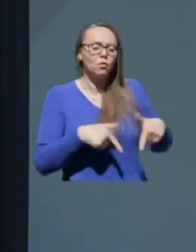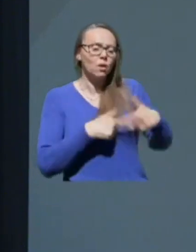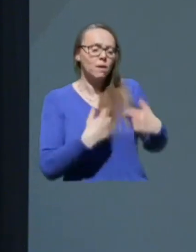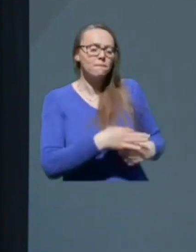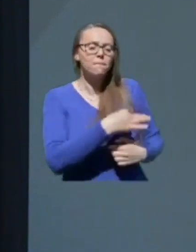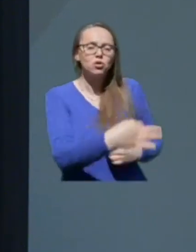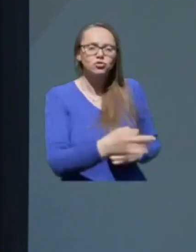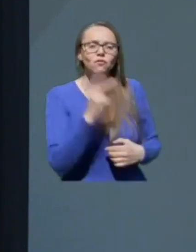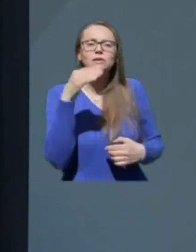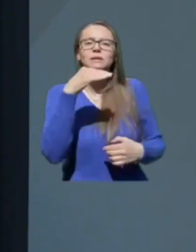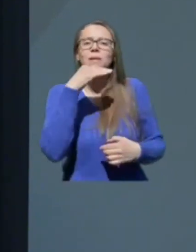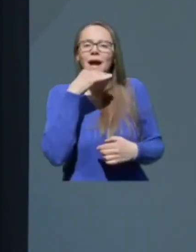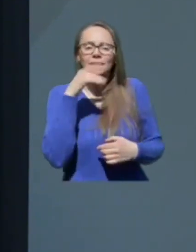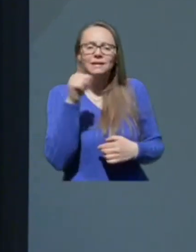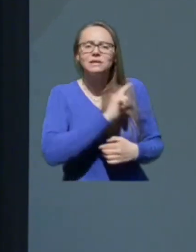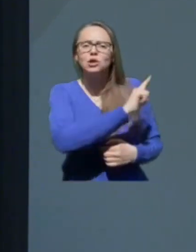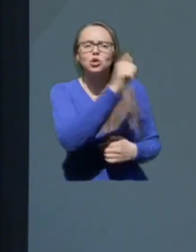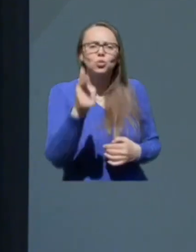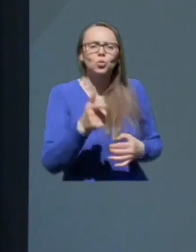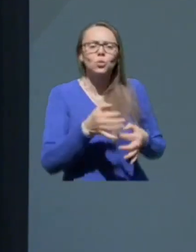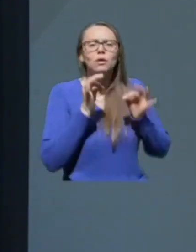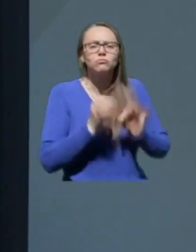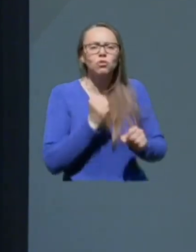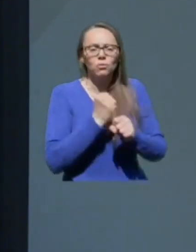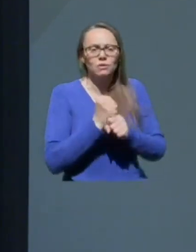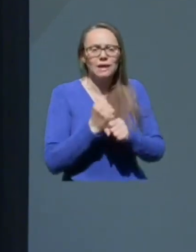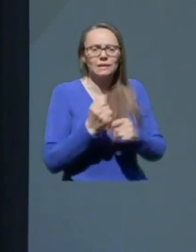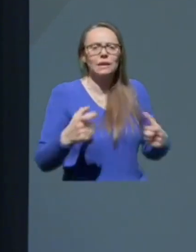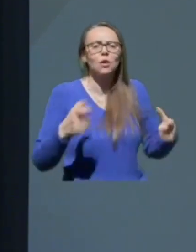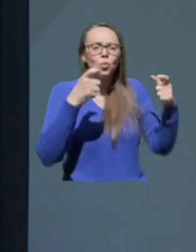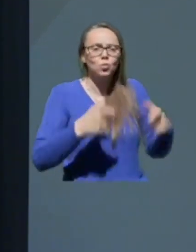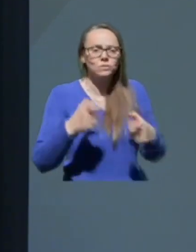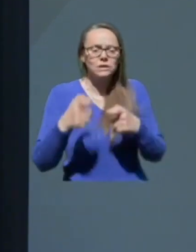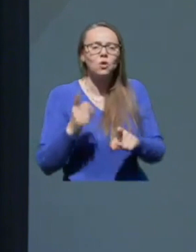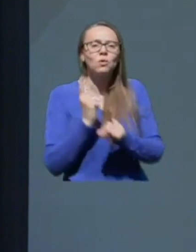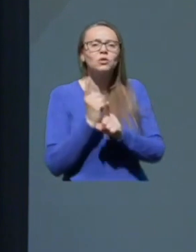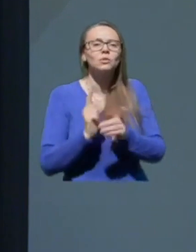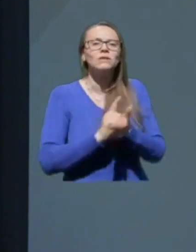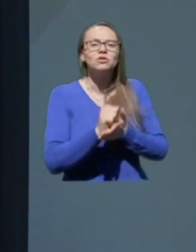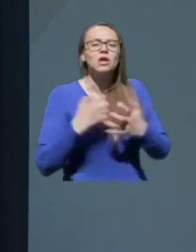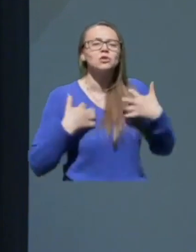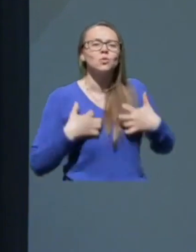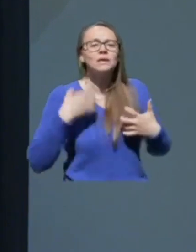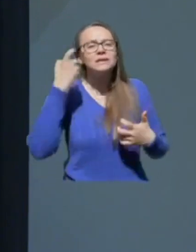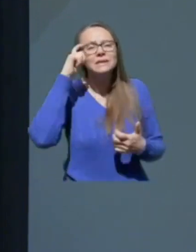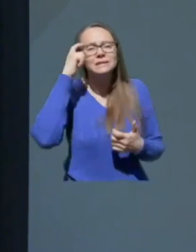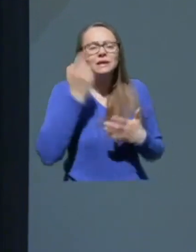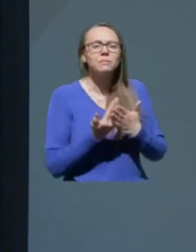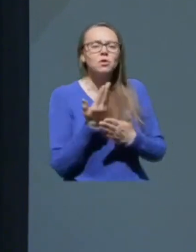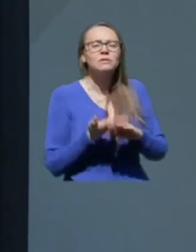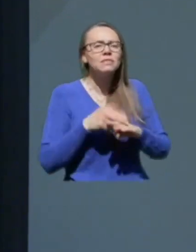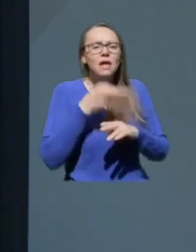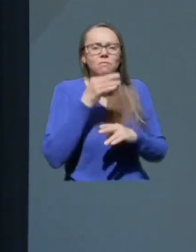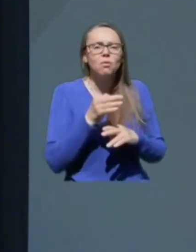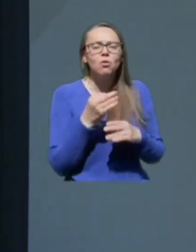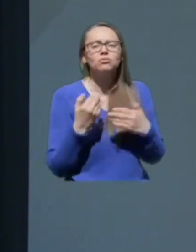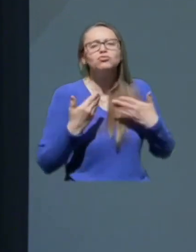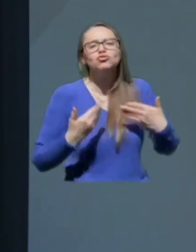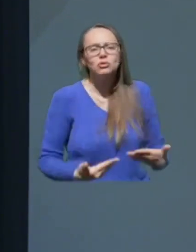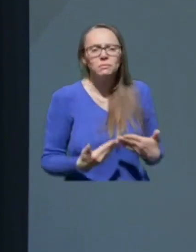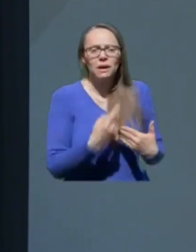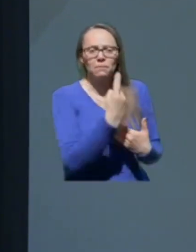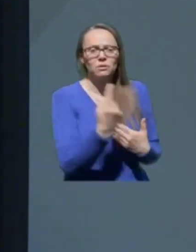Caritas in drugih dobrodelnih ustanov, ki tudi v času krize skrbijo za najbolj šibke posameznike